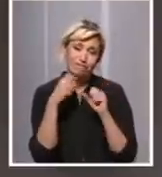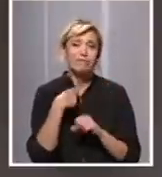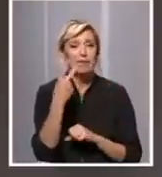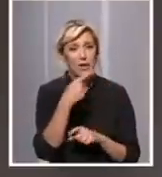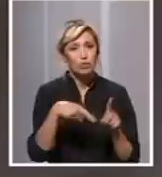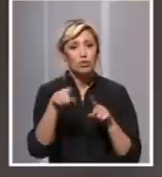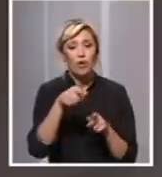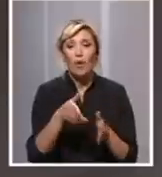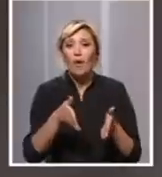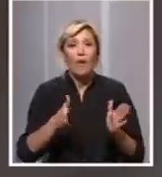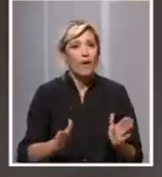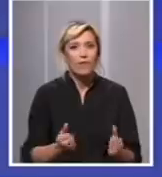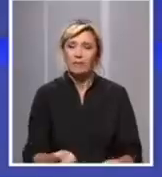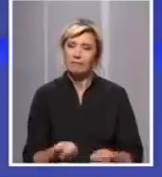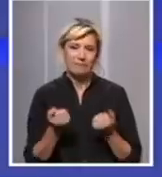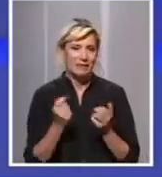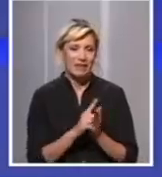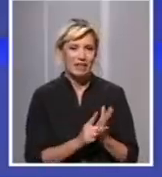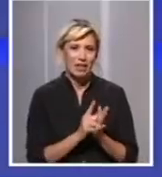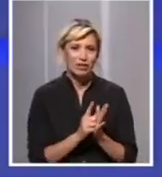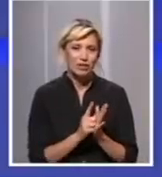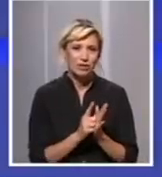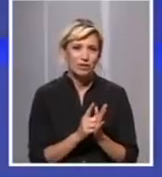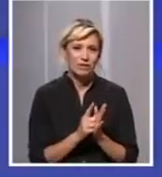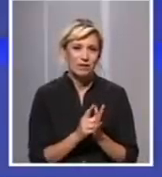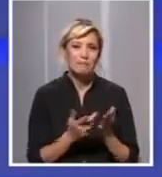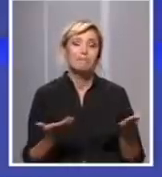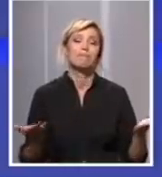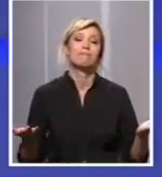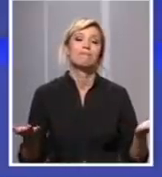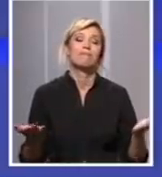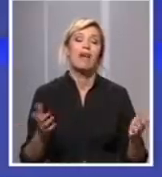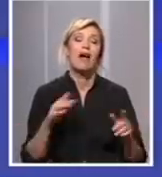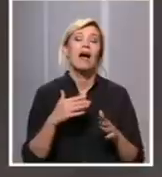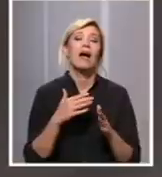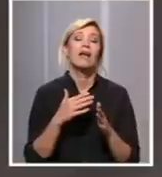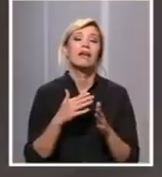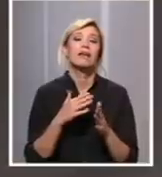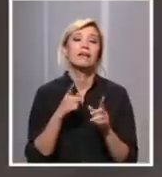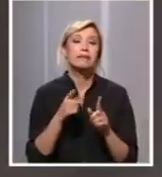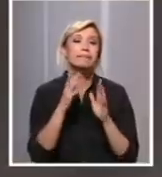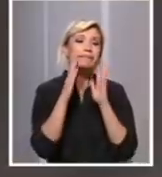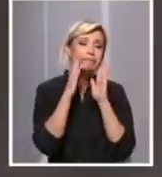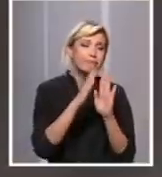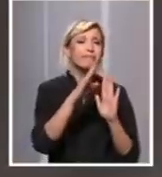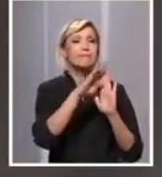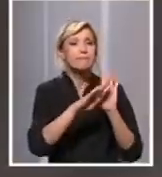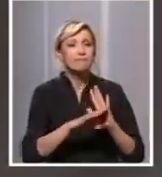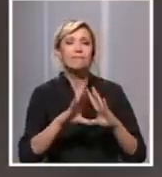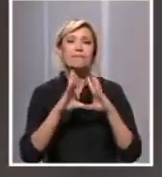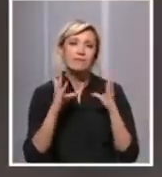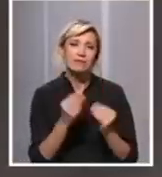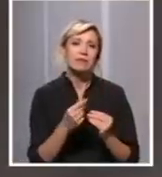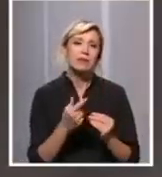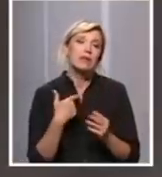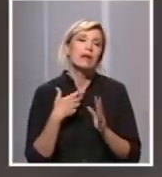period godine vrlo težak, ali uz jednostavno praćenje i striktno pridržavanje merama